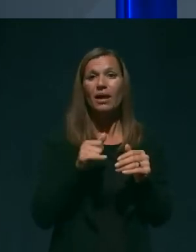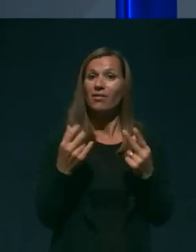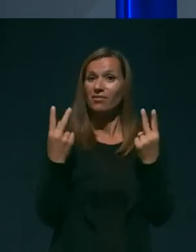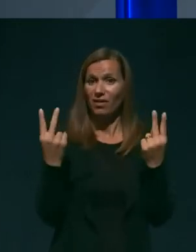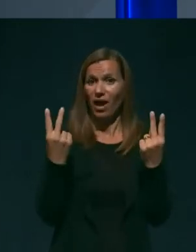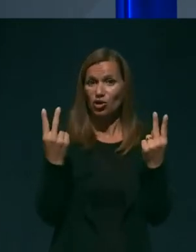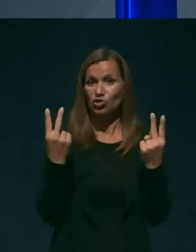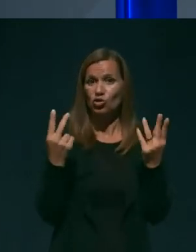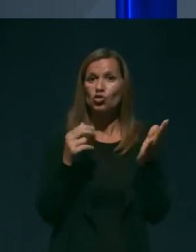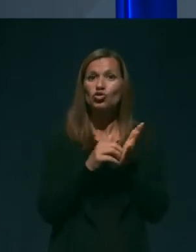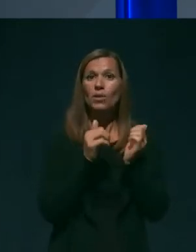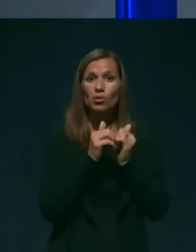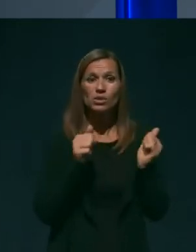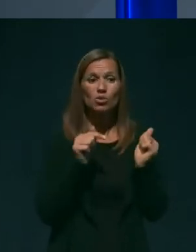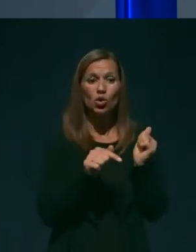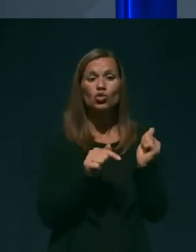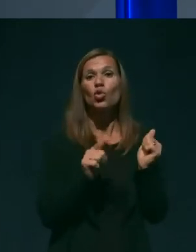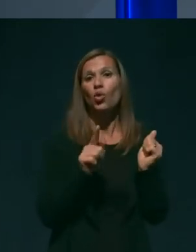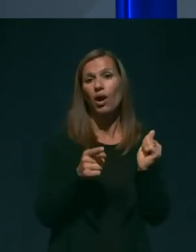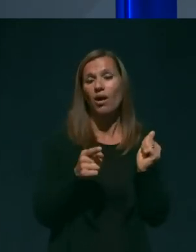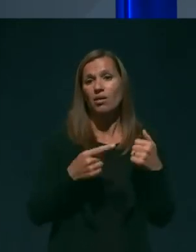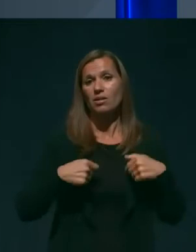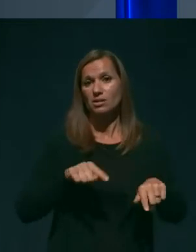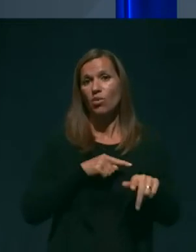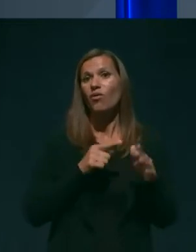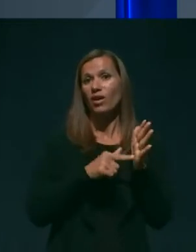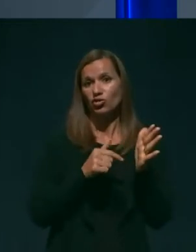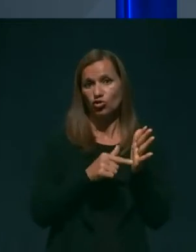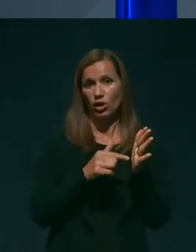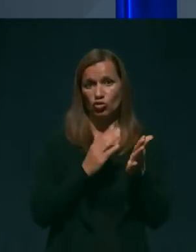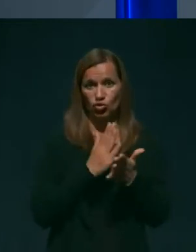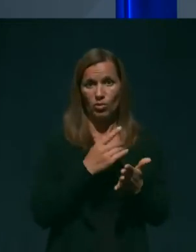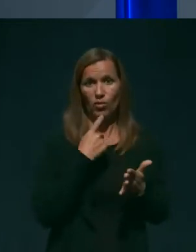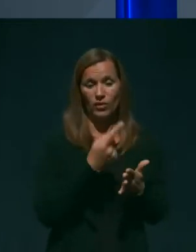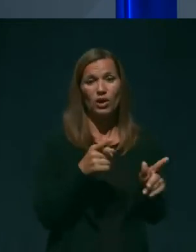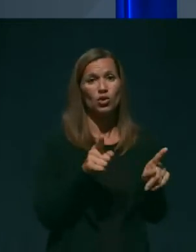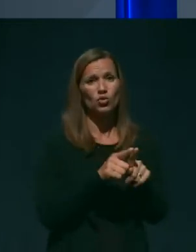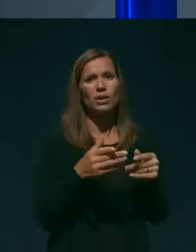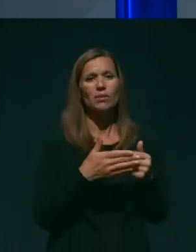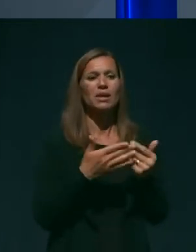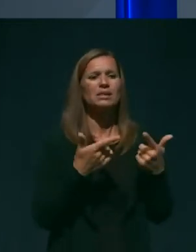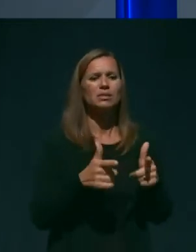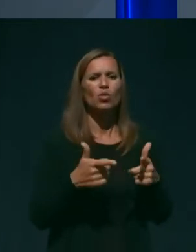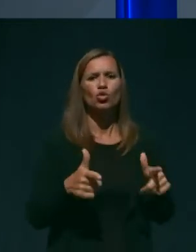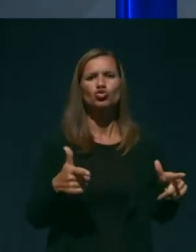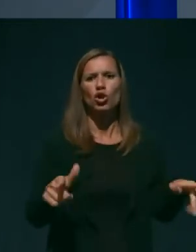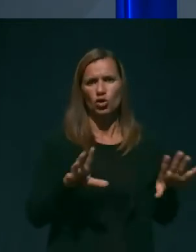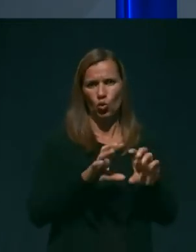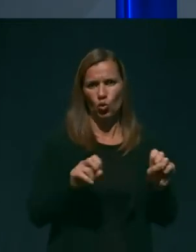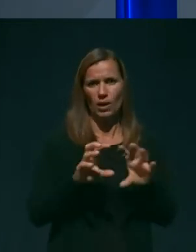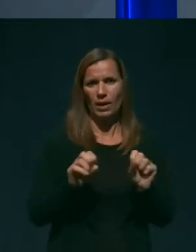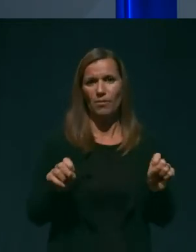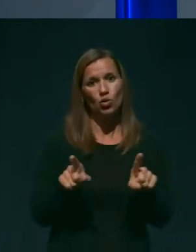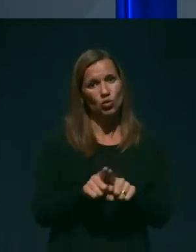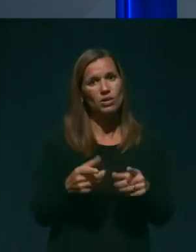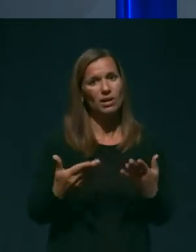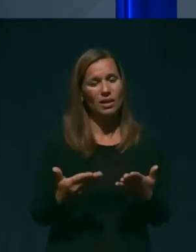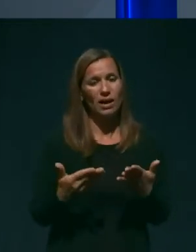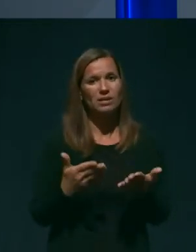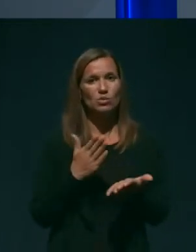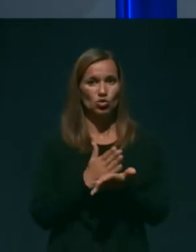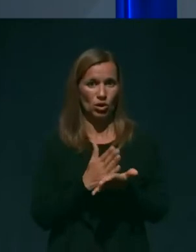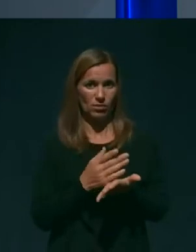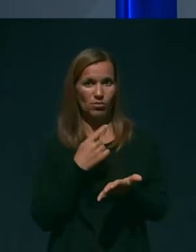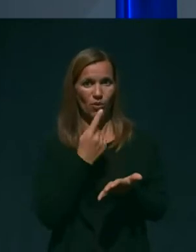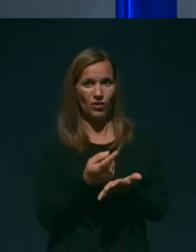predvsem to, kar je bilo večkrat rečeno, tudi pri sproščanju ukrepov, tudi danes je bilo že omenjeno, se